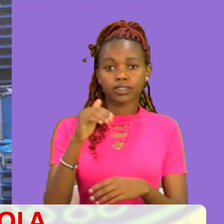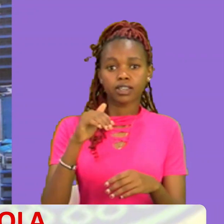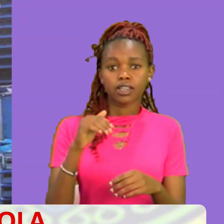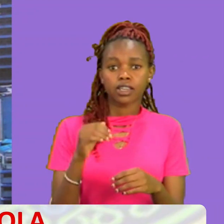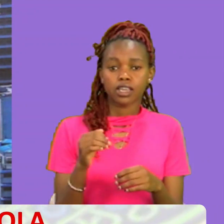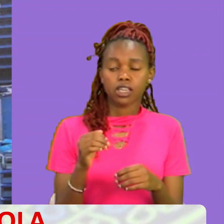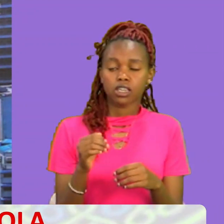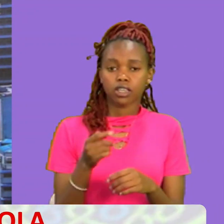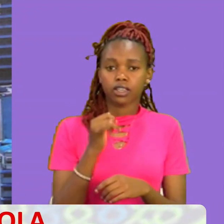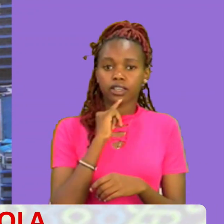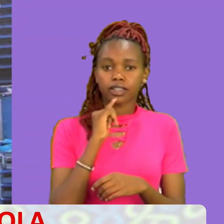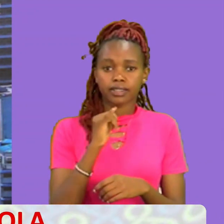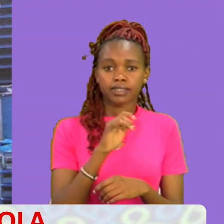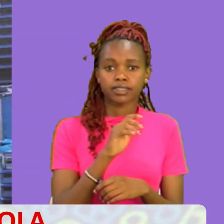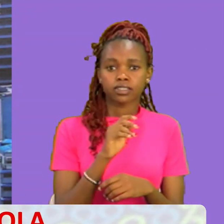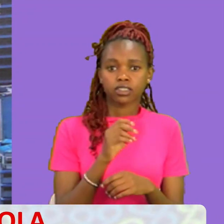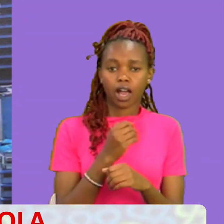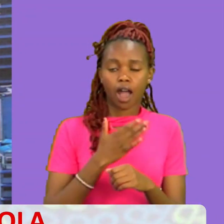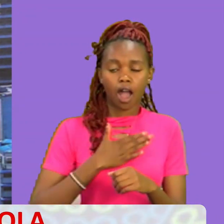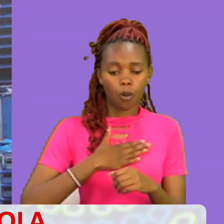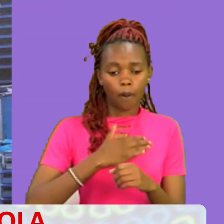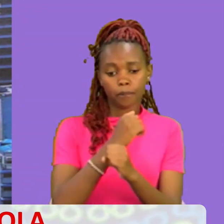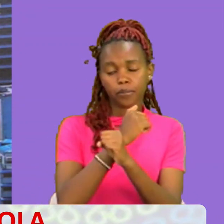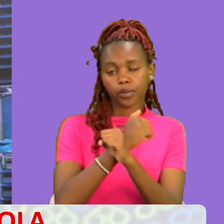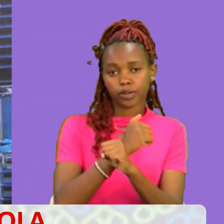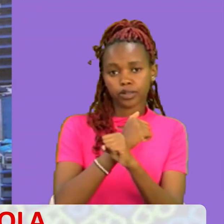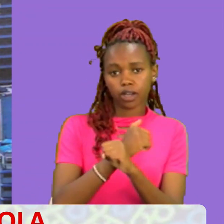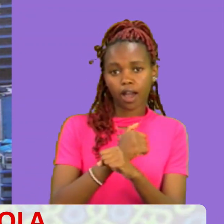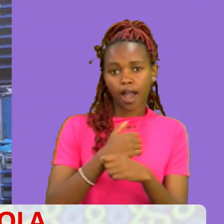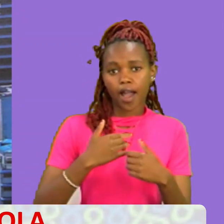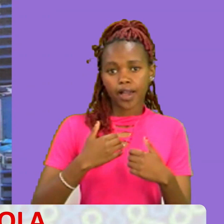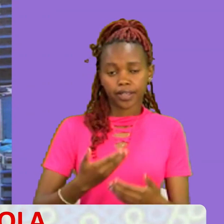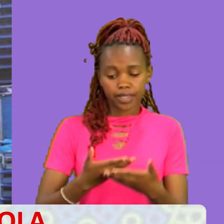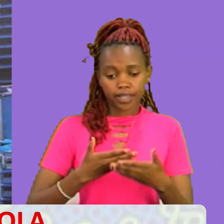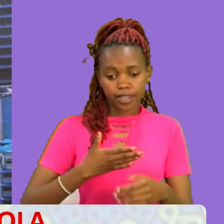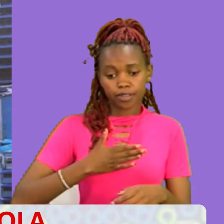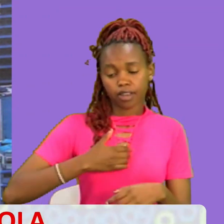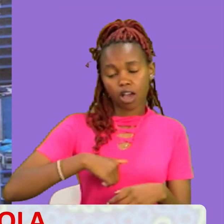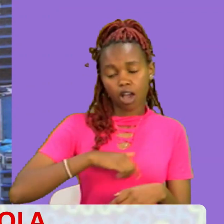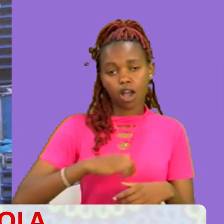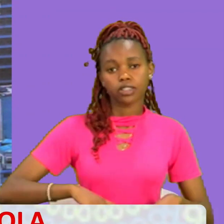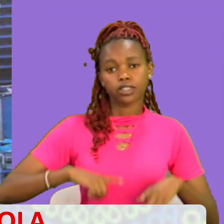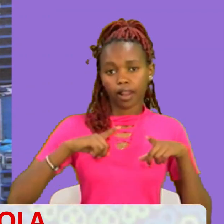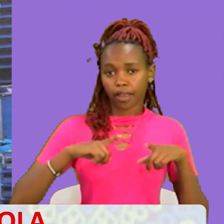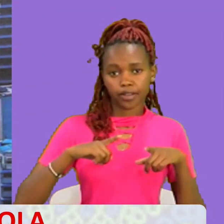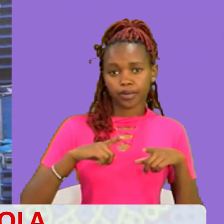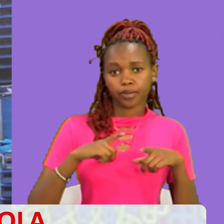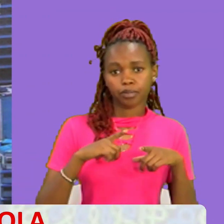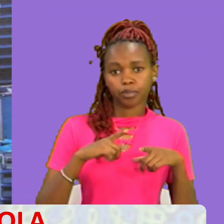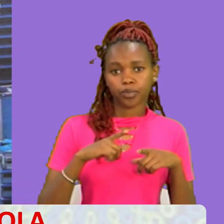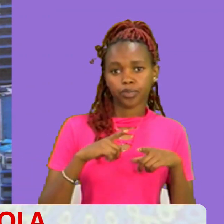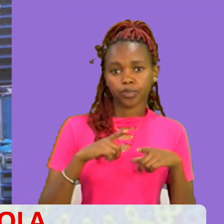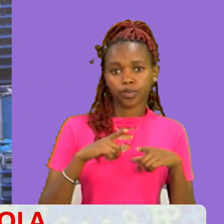ndie mukozi Yeye ndie mtetezi wetu Yeye ndie anatufanya tunakuwa na uhai Yeye ndie anatufanya tunakuwa na uzima Yeye ndie